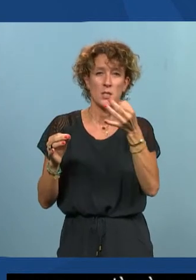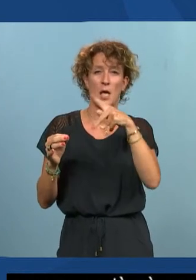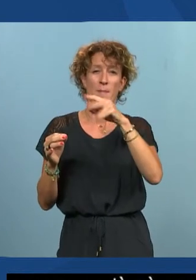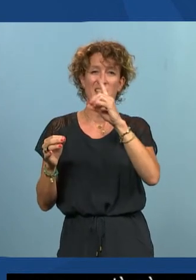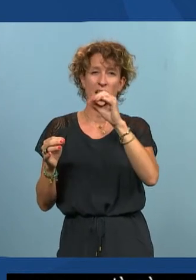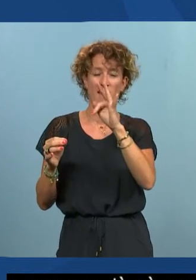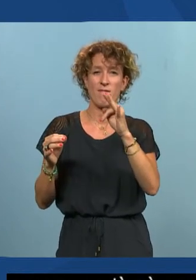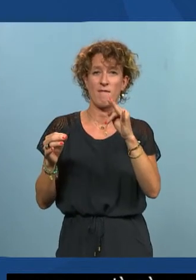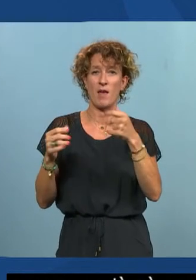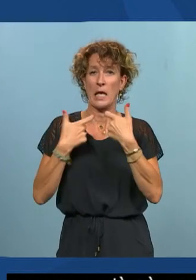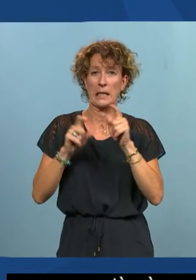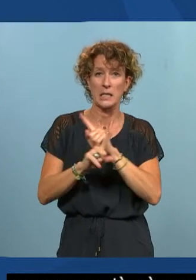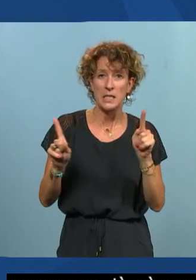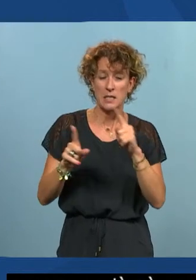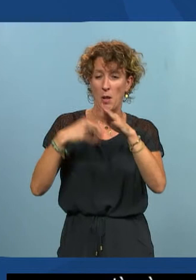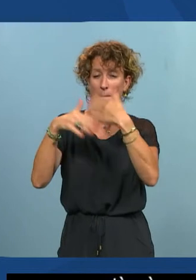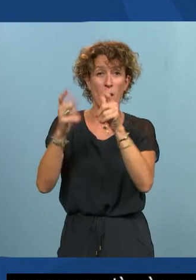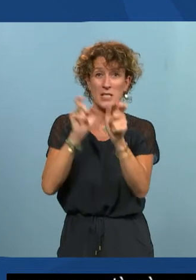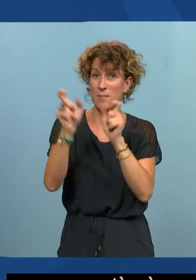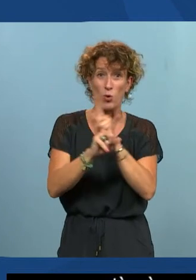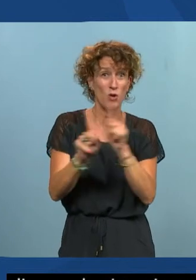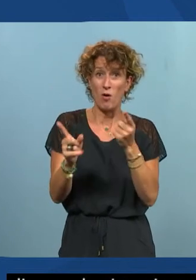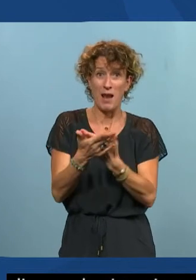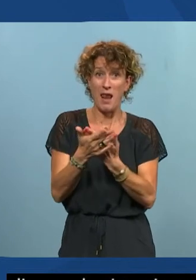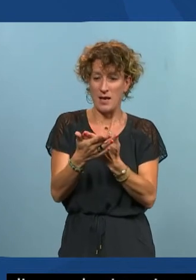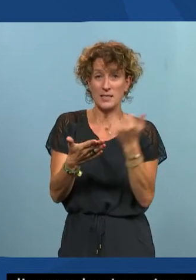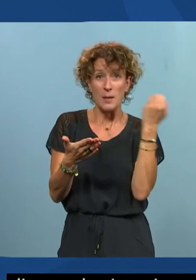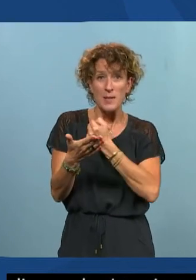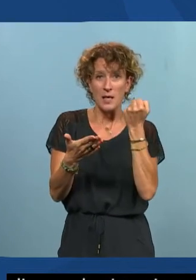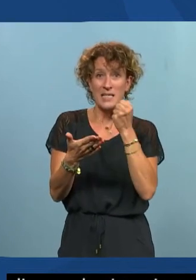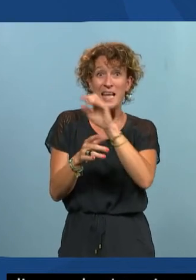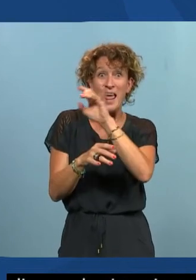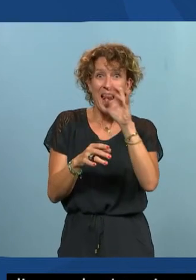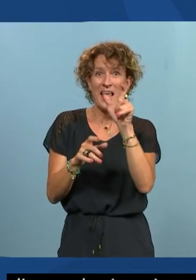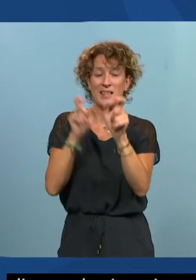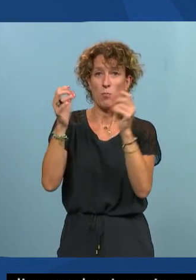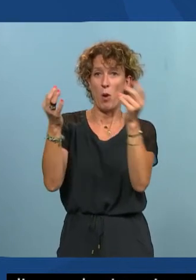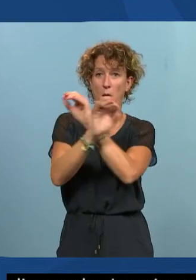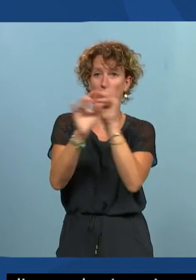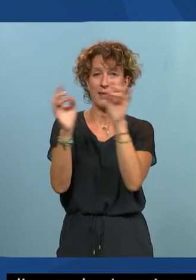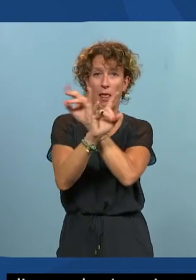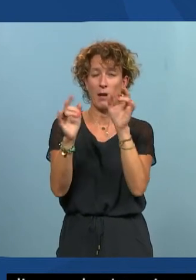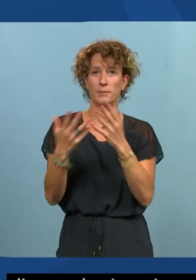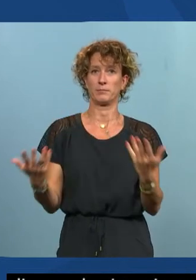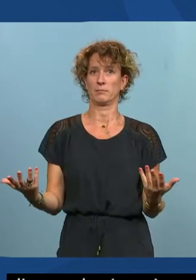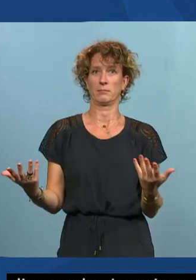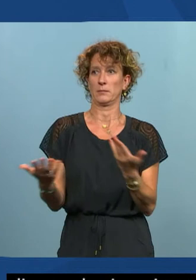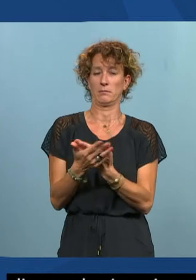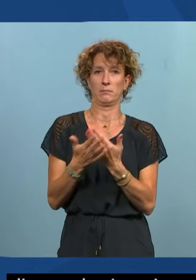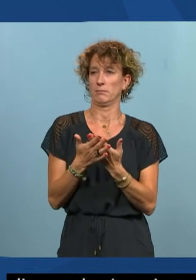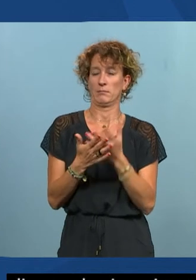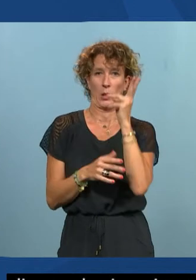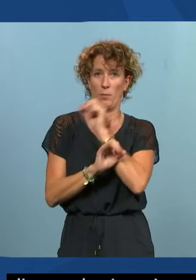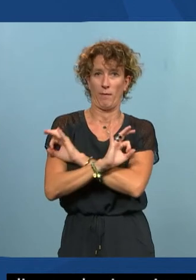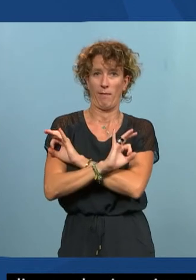PDF où on mélange tous les mots un peu n'importe comment mais là c'est même pas les mots qui étaient mélangés c'était les lettres des mots je ne dis pas en termes d'accessibilité c'est quasiment incompréhensible